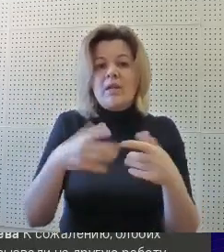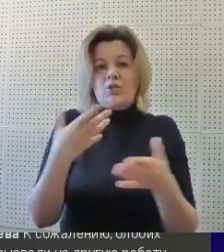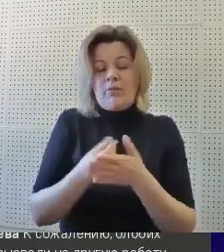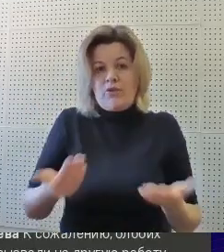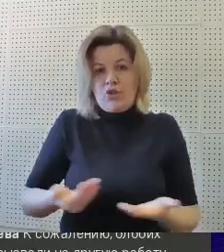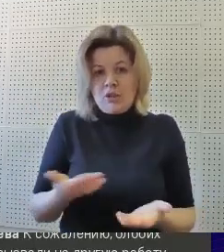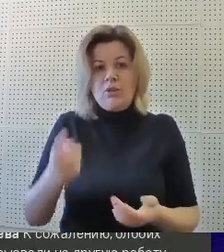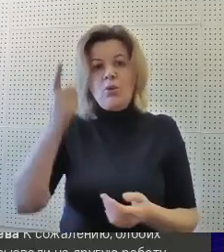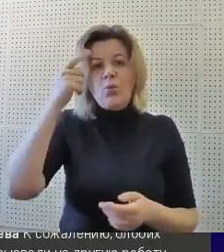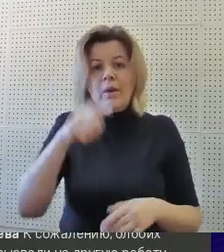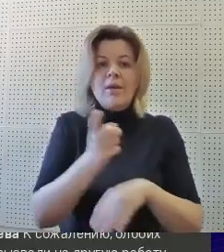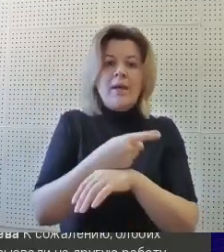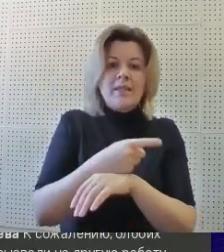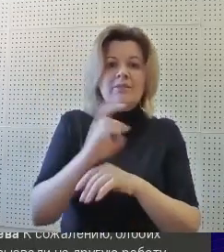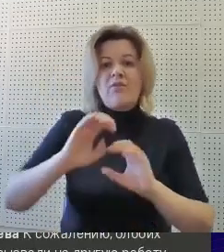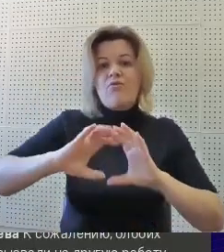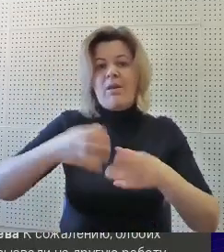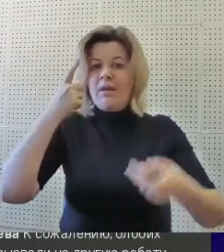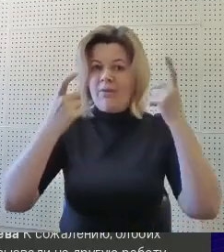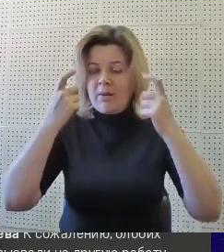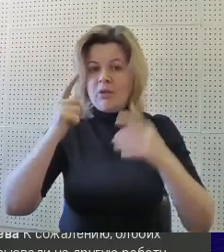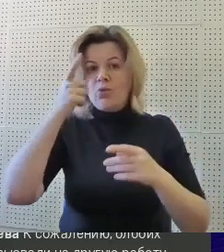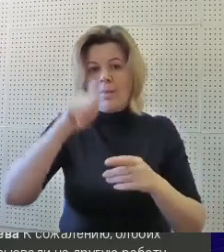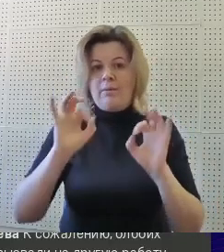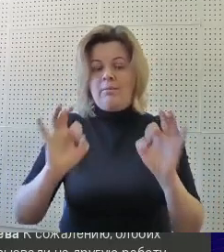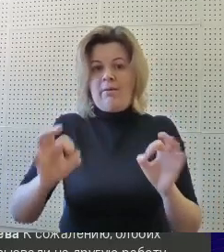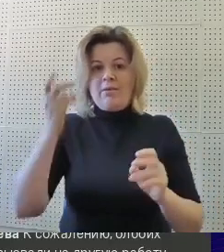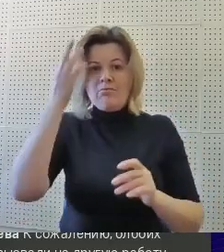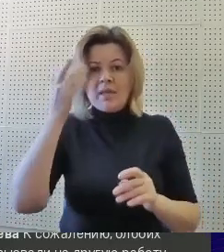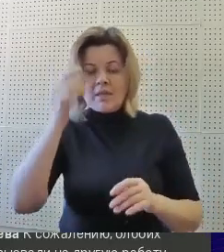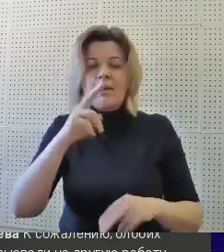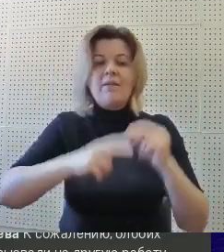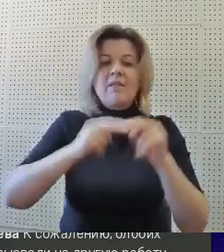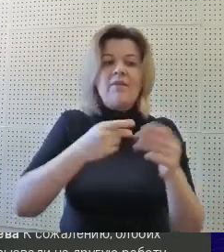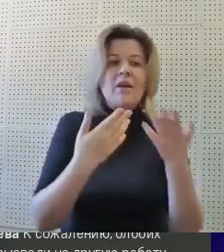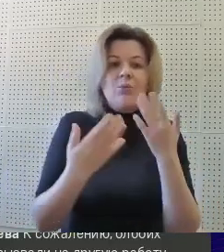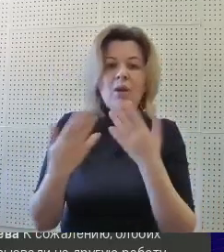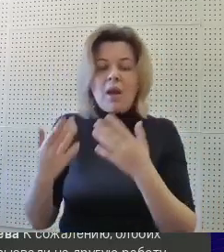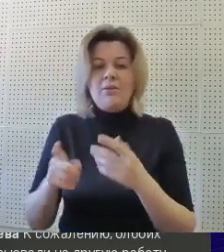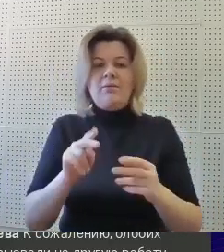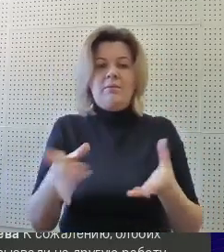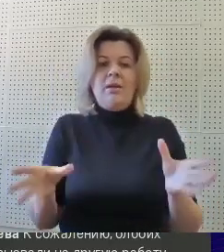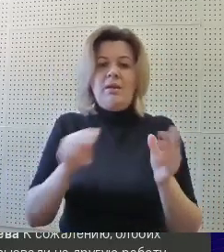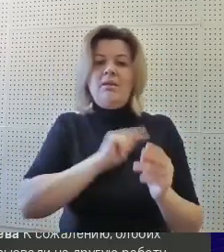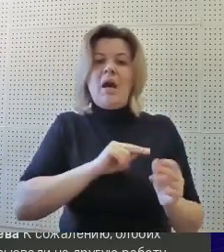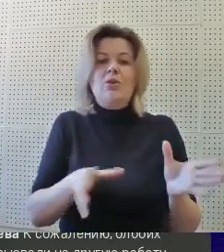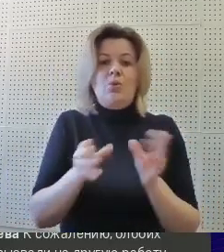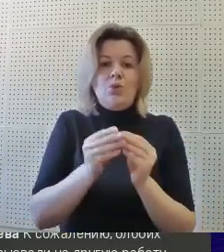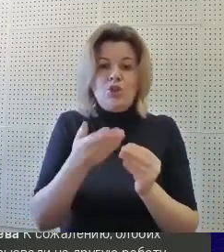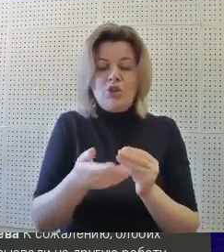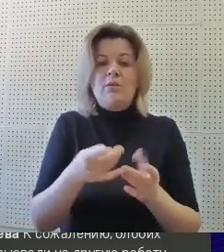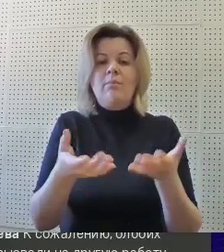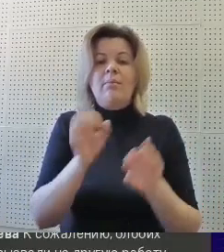жизнь. Это умение ориентироваться в мире информации, критические мысли, выстраивать коммуникацию, сотрудничать, применять